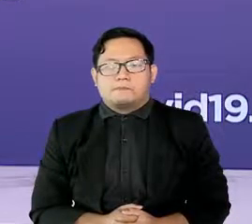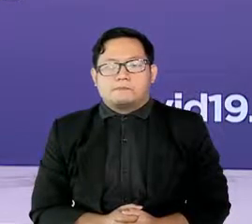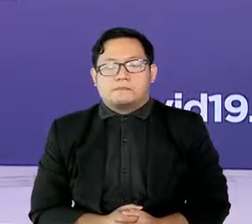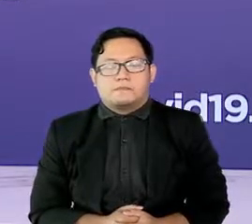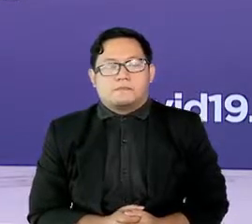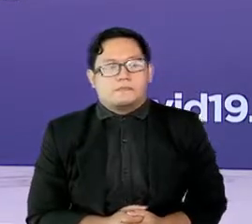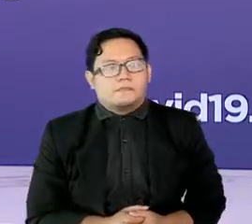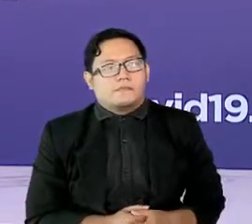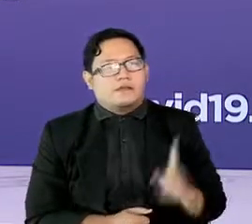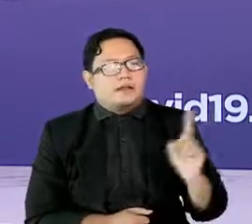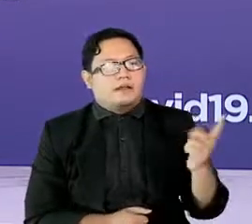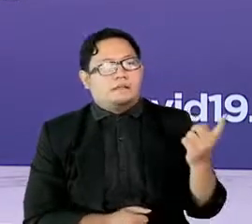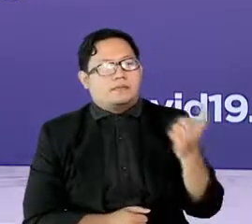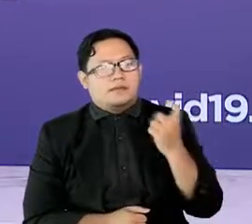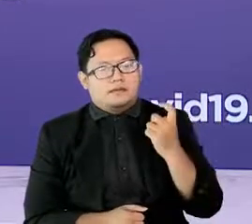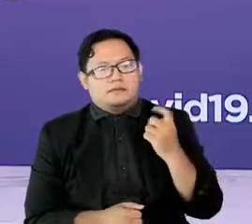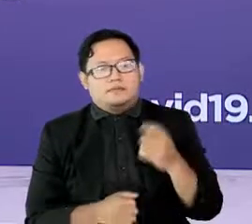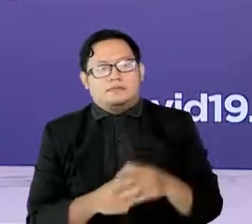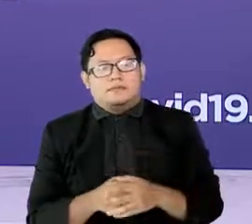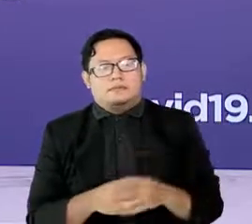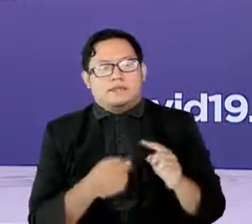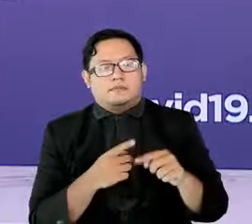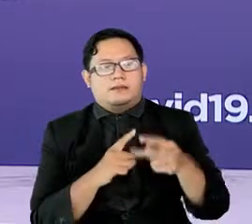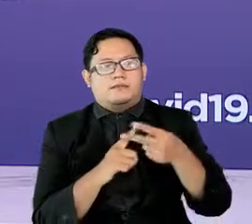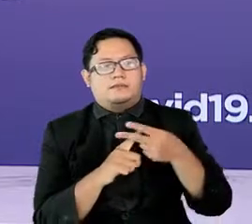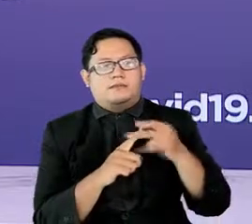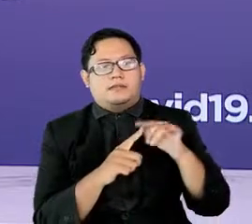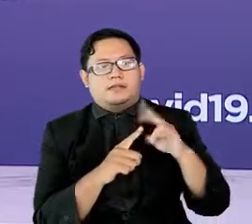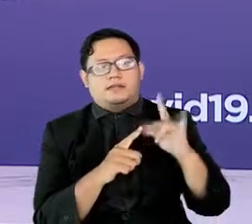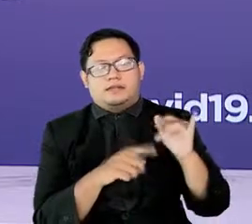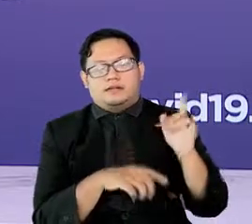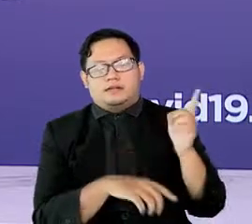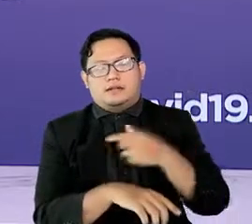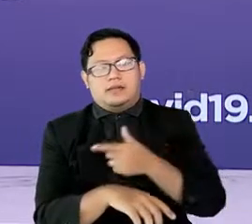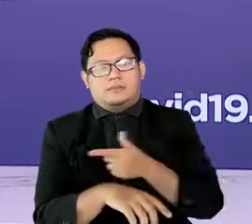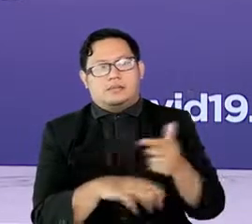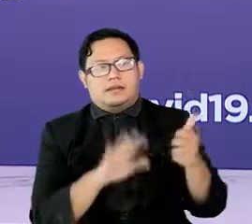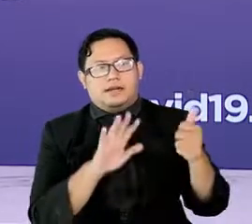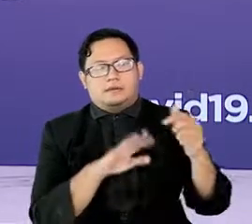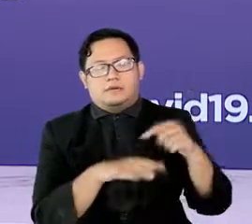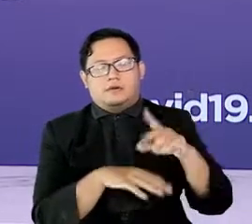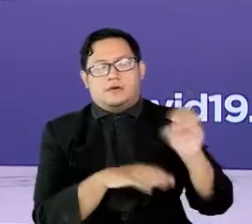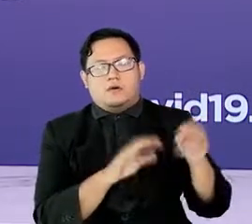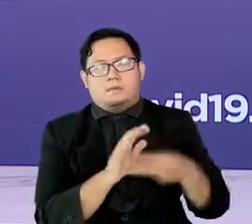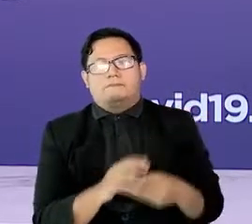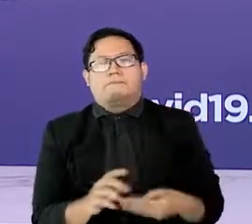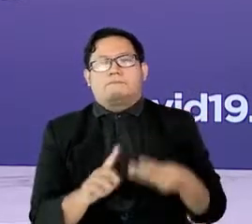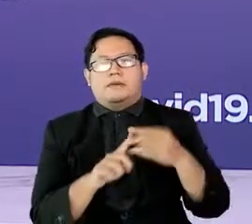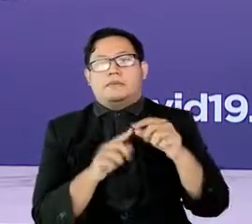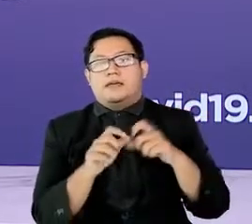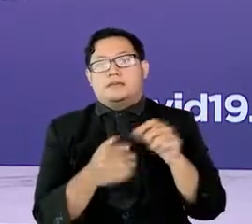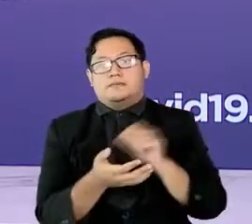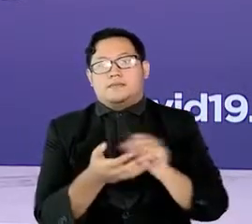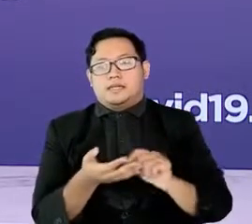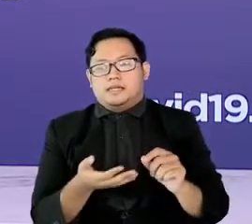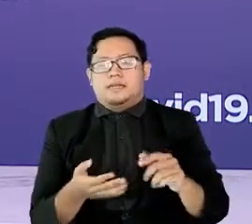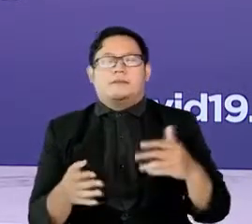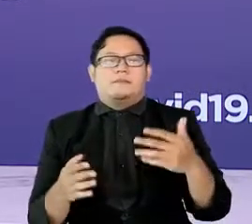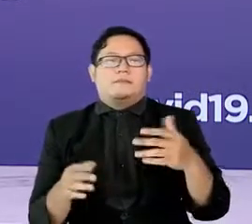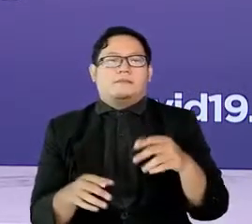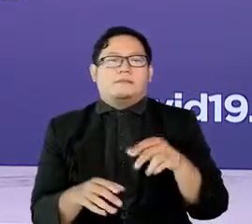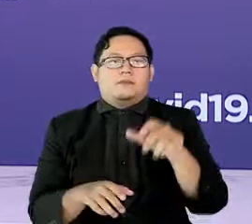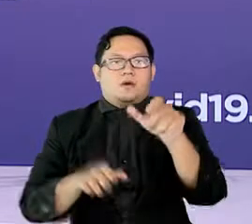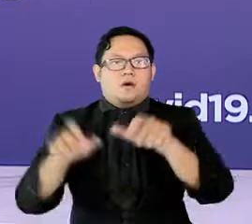Terdapat beberapa pertanyaan dari media. Prof. Pertama dari fitri, likutanam.com. Badan Pusat Statistik mencatat mobilitas penduduk periode